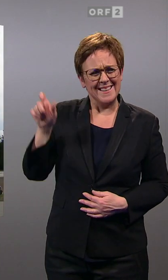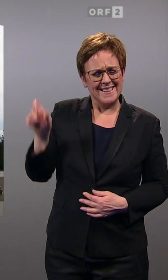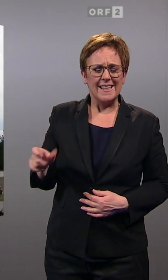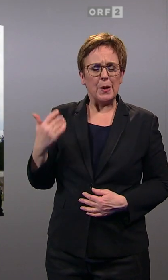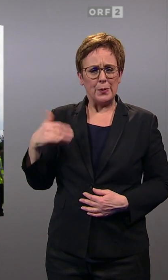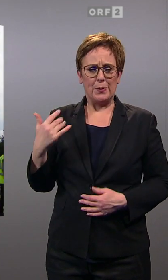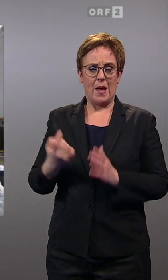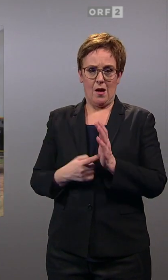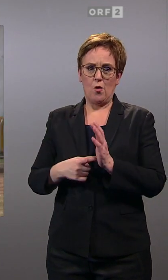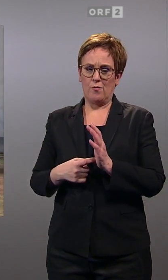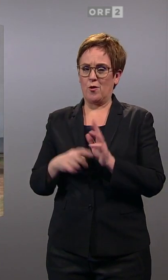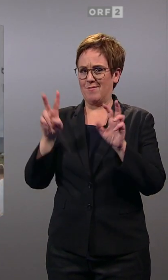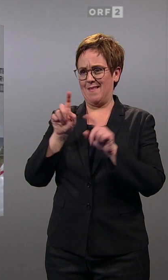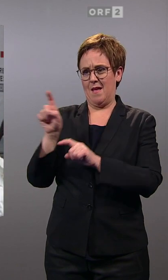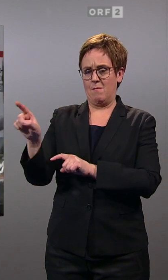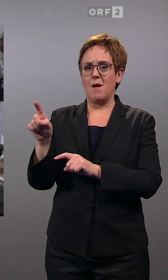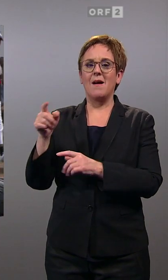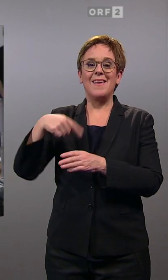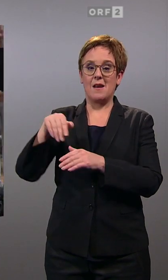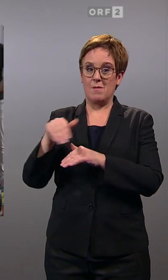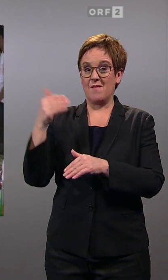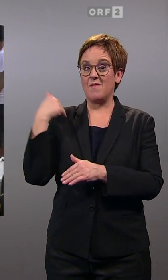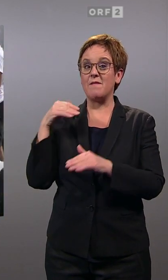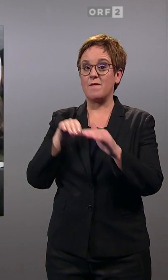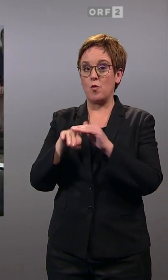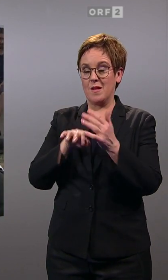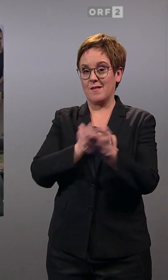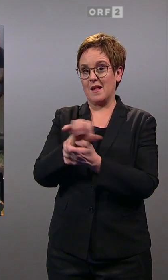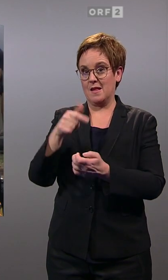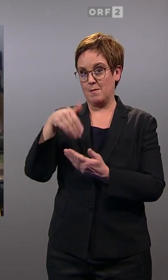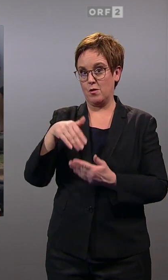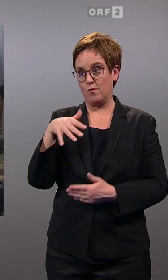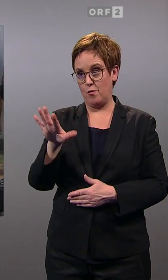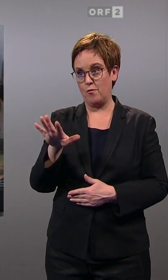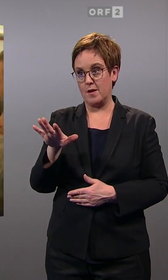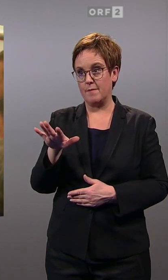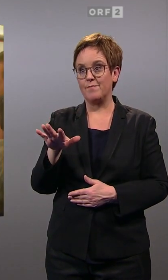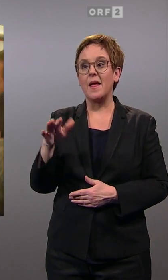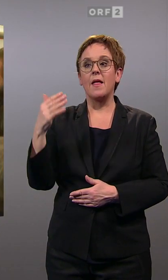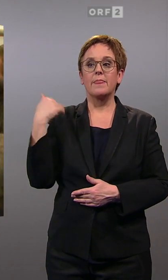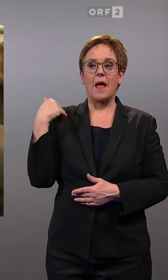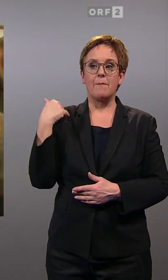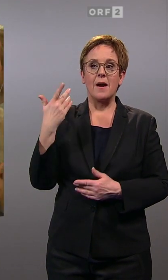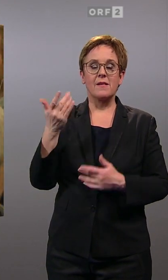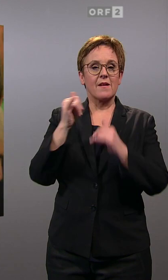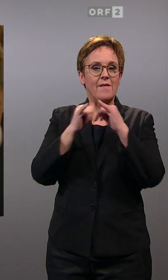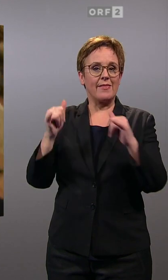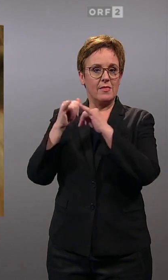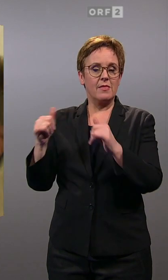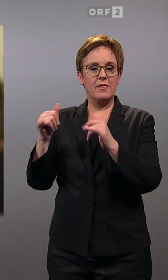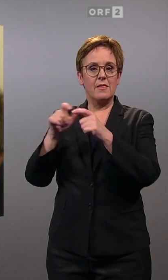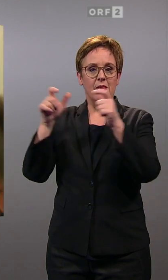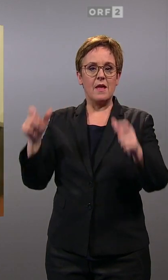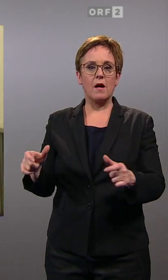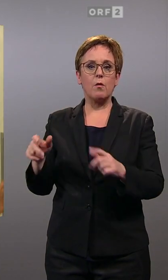Herausforderung wird für die Innenministerin die Flüchtlingskrise im Jahr 2015. Für das Einrichten von Quartieren in den Bundesländern erhält